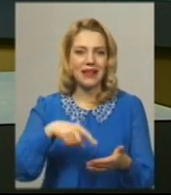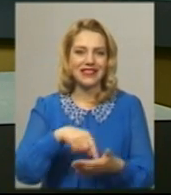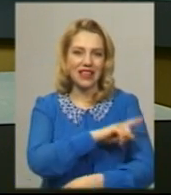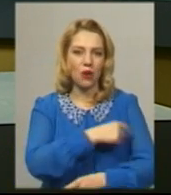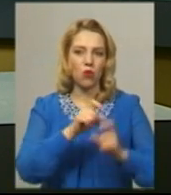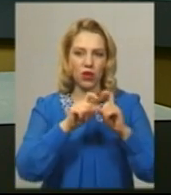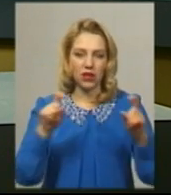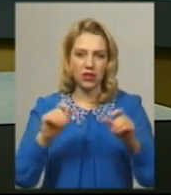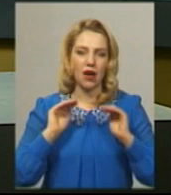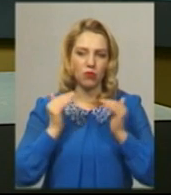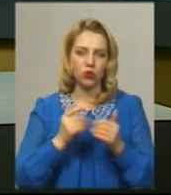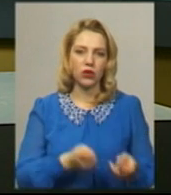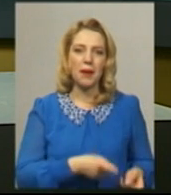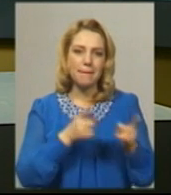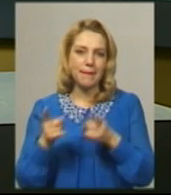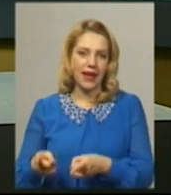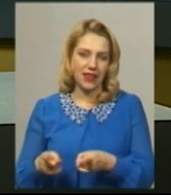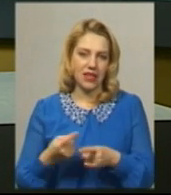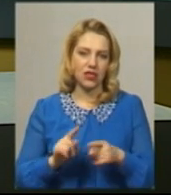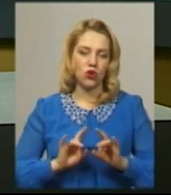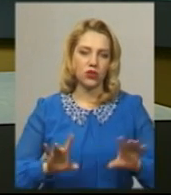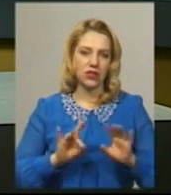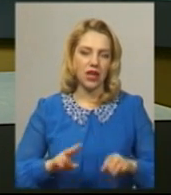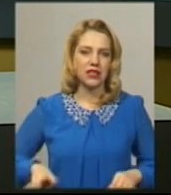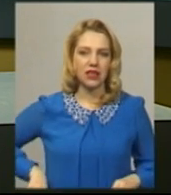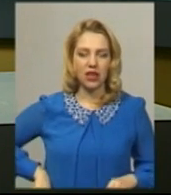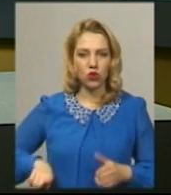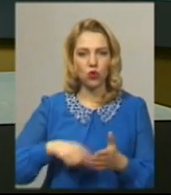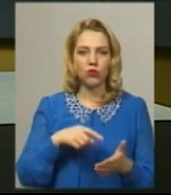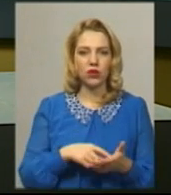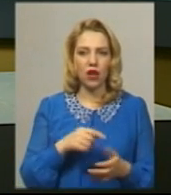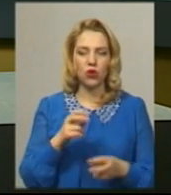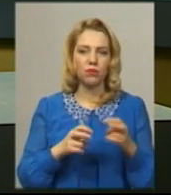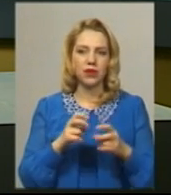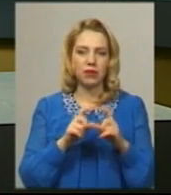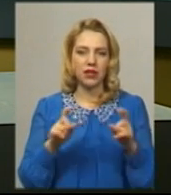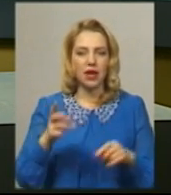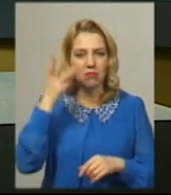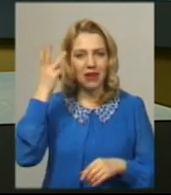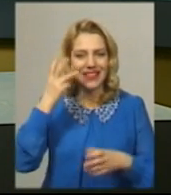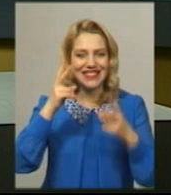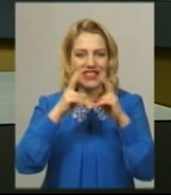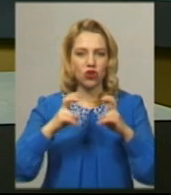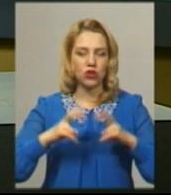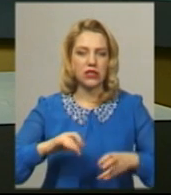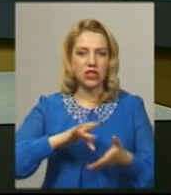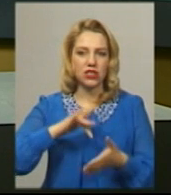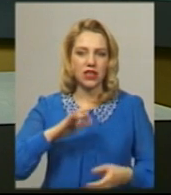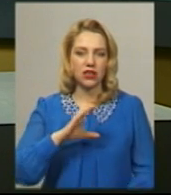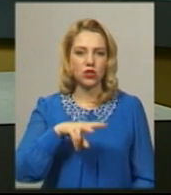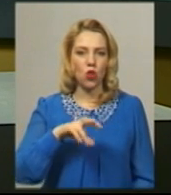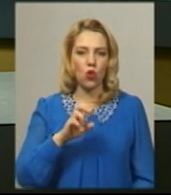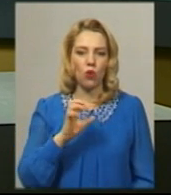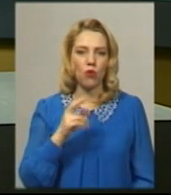амбулаторіях перенесені, каже директор комунального підприємства Хмельницький міський лікувально-діагностичний центр Людмила Слободяник.